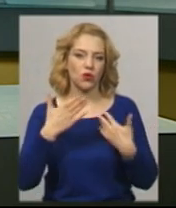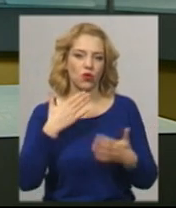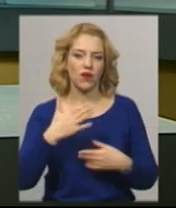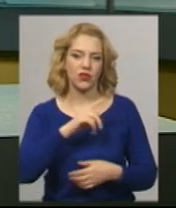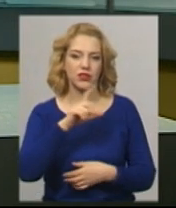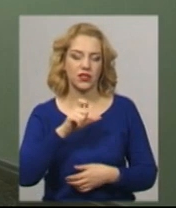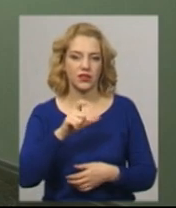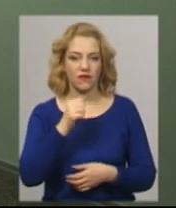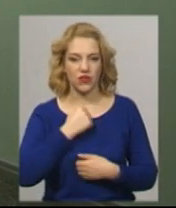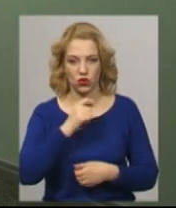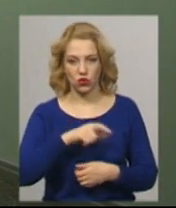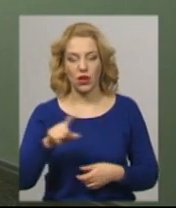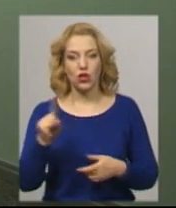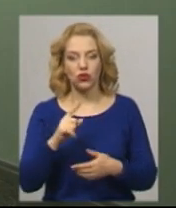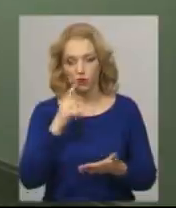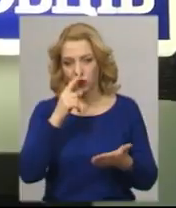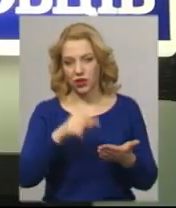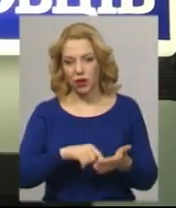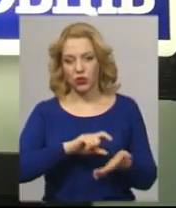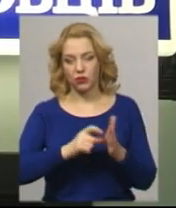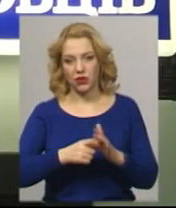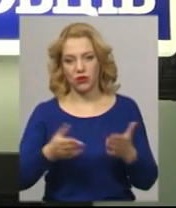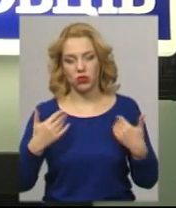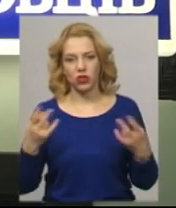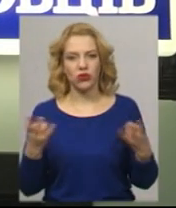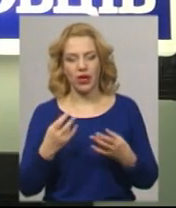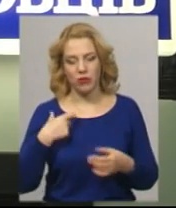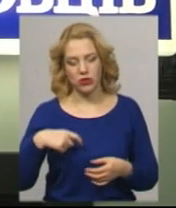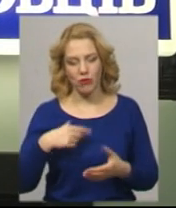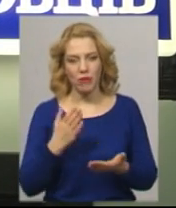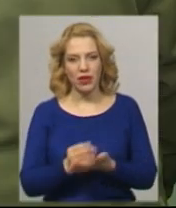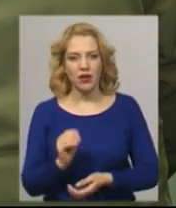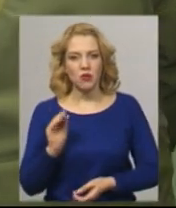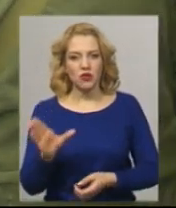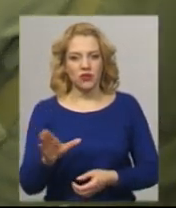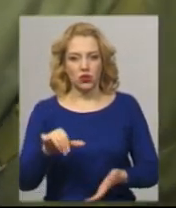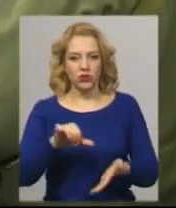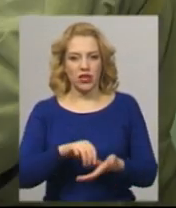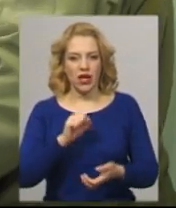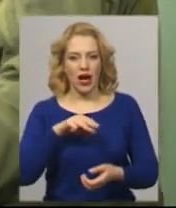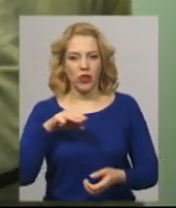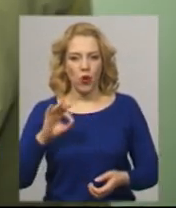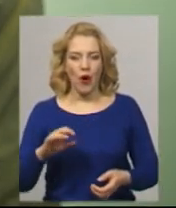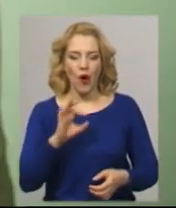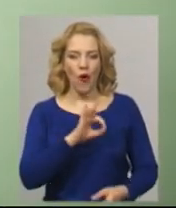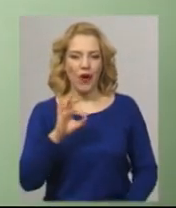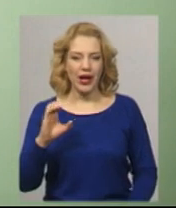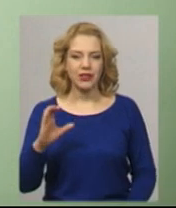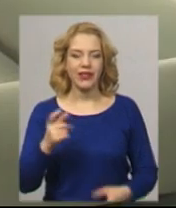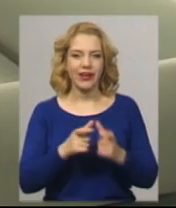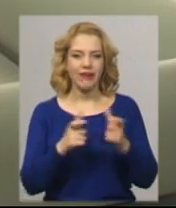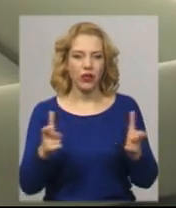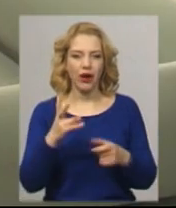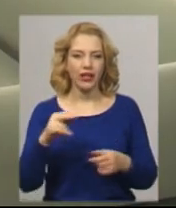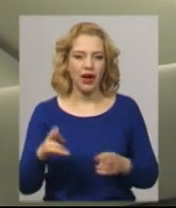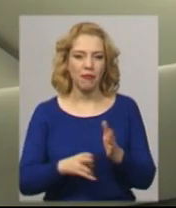Аби потрапити у кімнату відпочинку, з собою потрібно мати посвідчення учасника АТО ОАС та квиток на потяг, каже